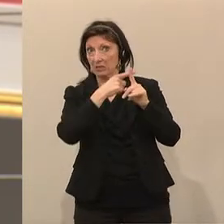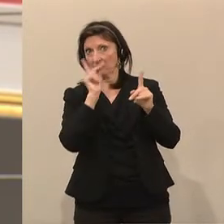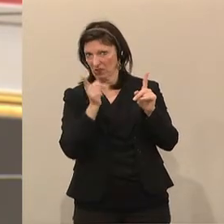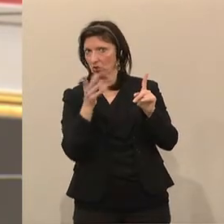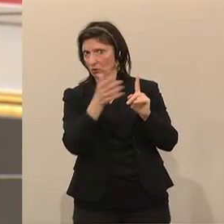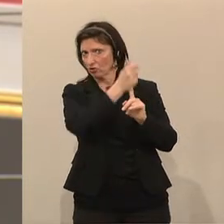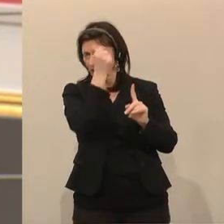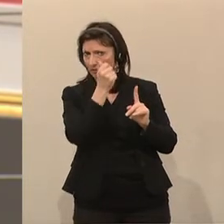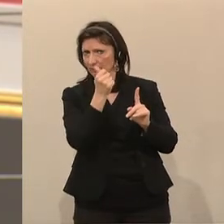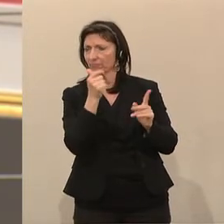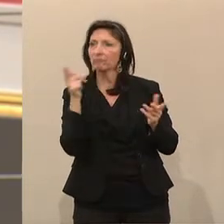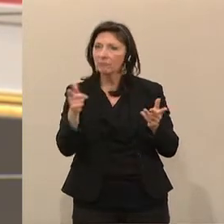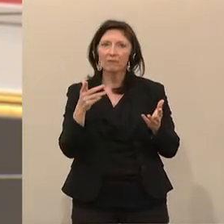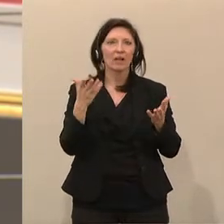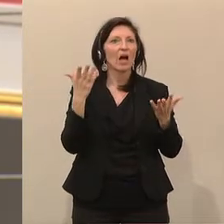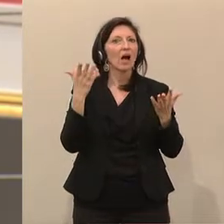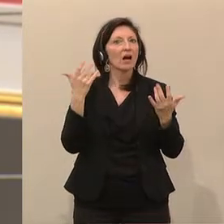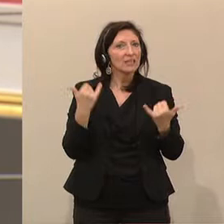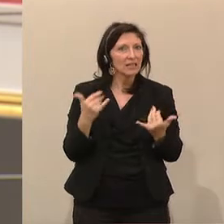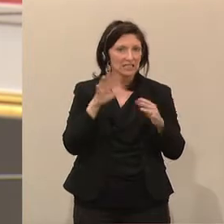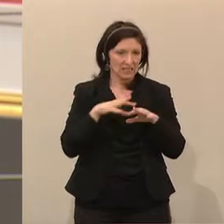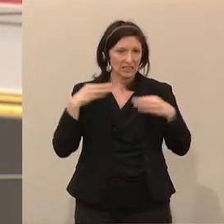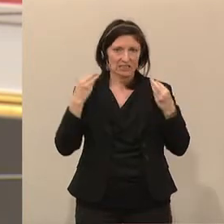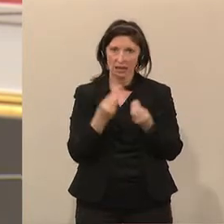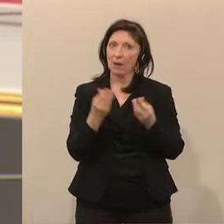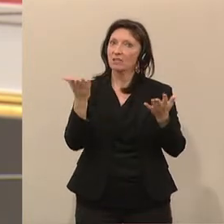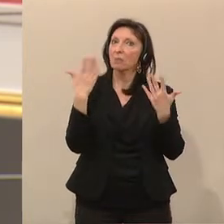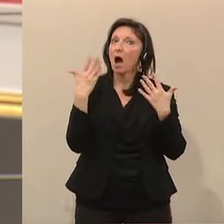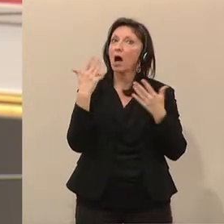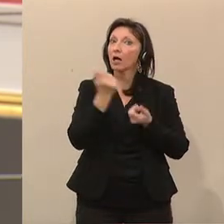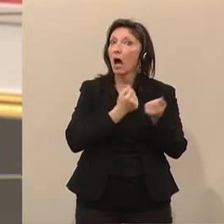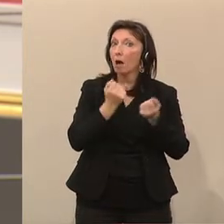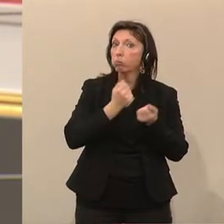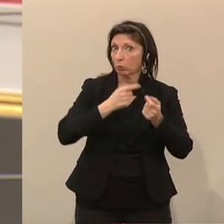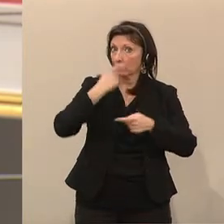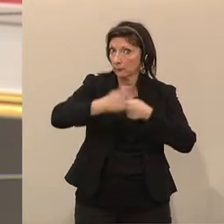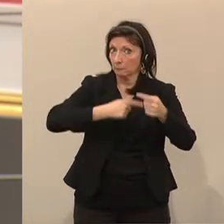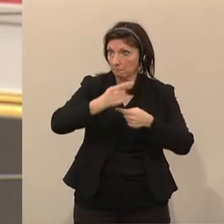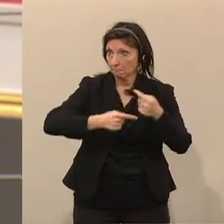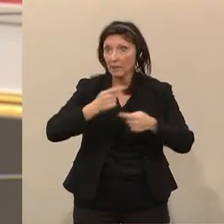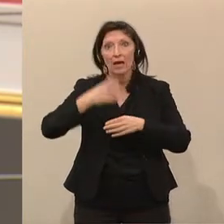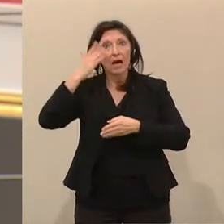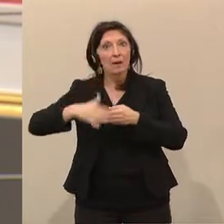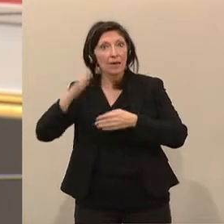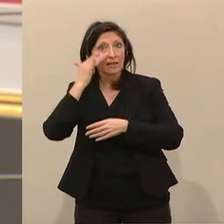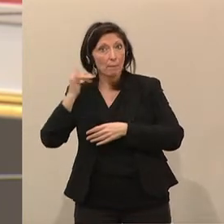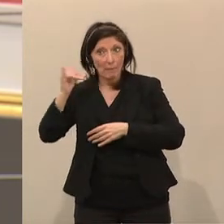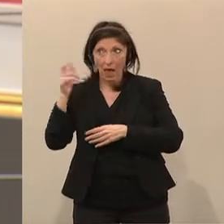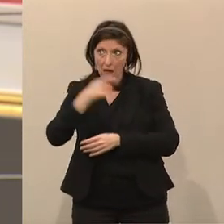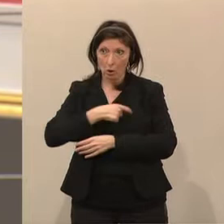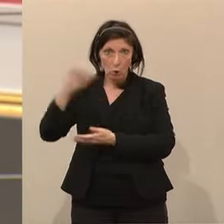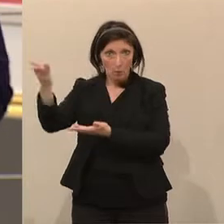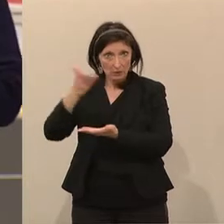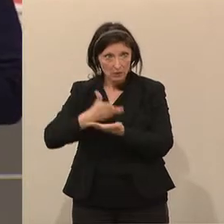wie wir die gemeinsame Agrarpolitik derzeit grundlegend überarbeiten, plant die EU-Kommission in dem Mai auch einen Vorschlag für die Zukunft der